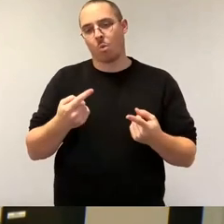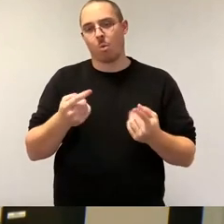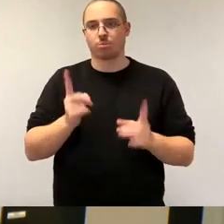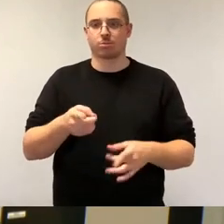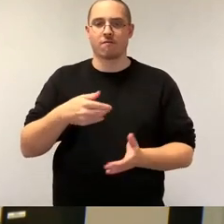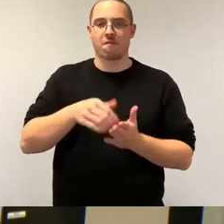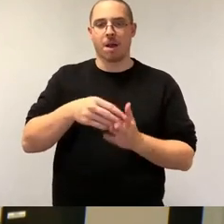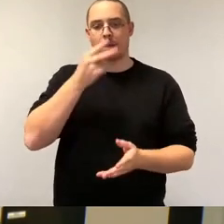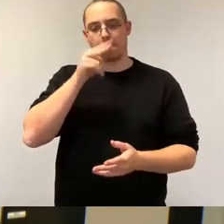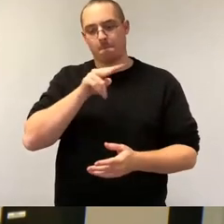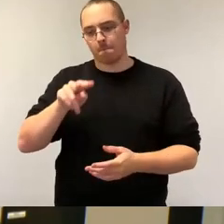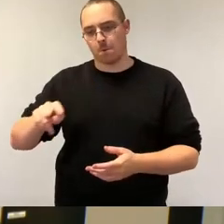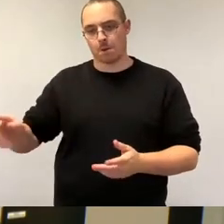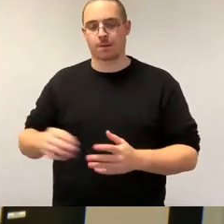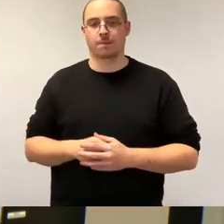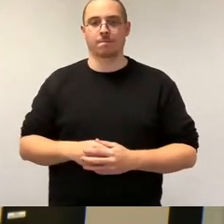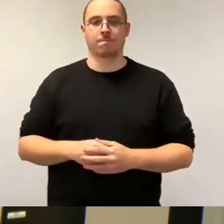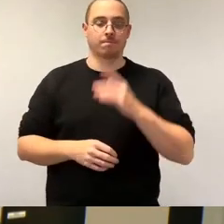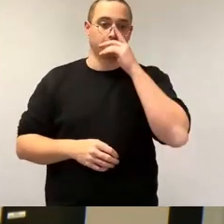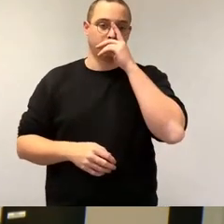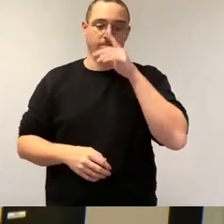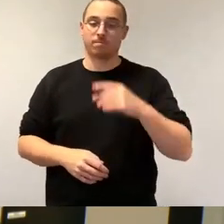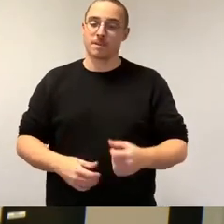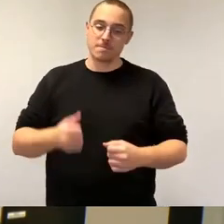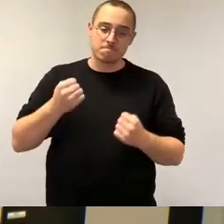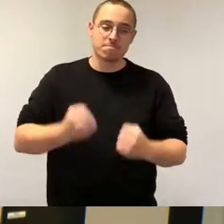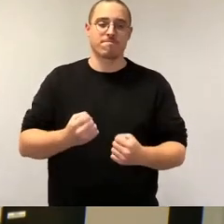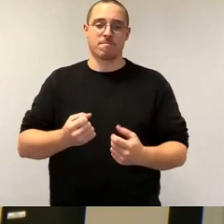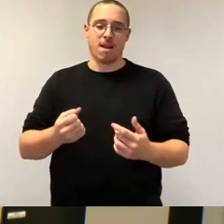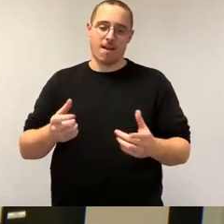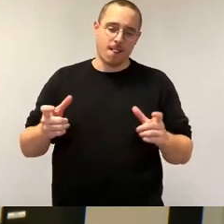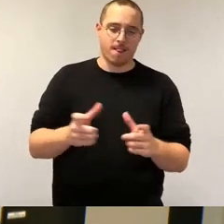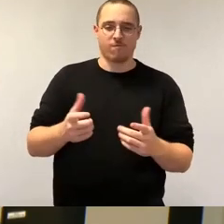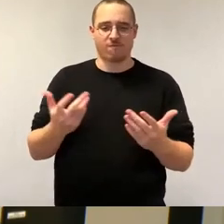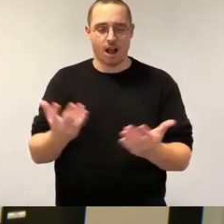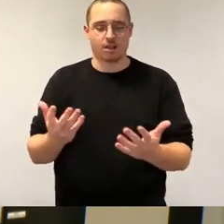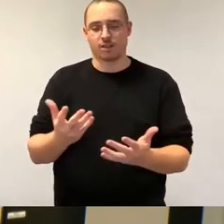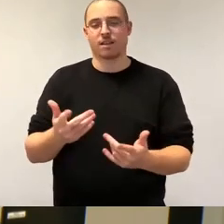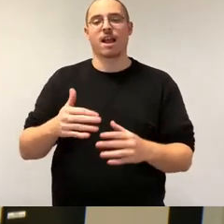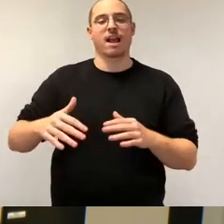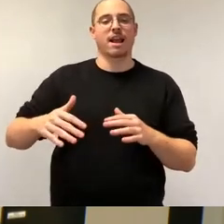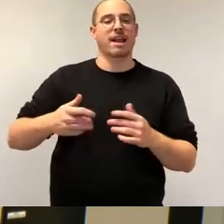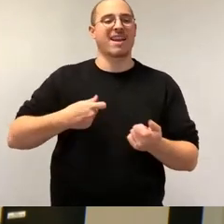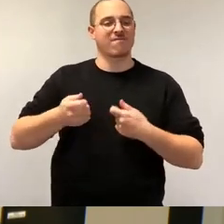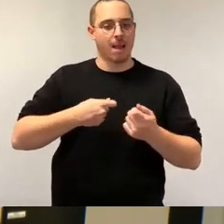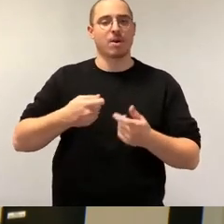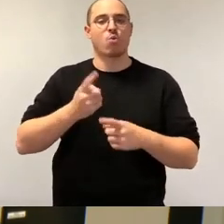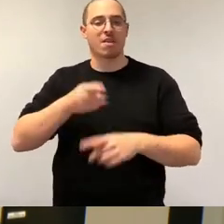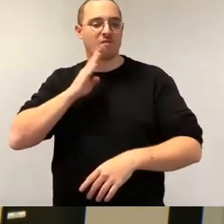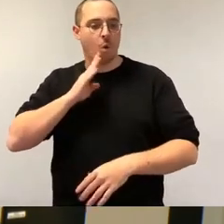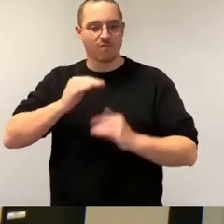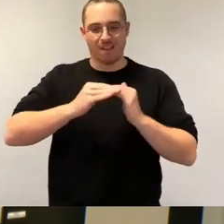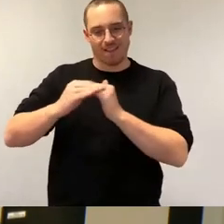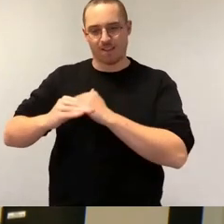eng ist, sind die Flächen für Gewerbe, auch für Wohnen. Insofern müsste auch dort noch einmal darüber nachgedacht werden, wie